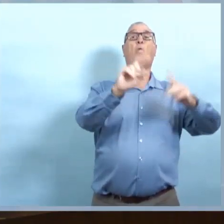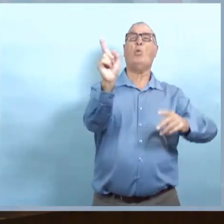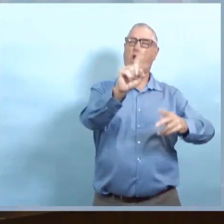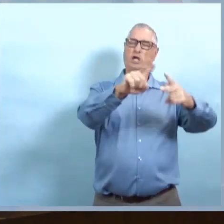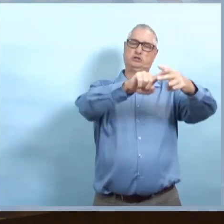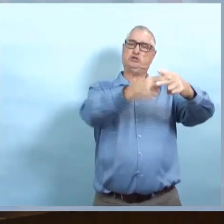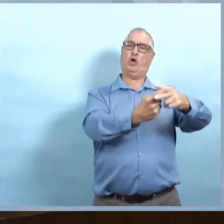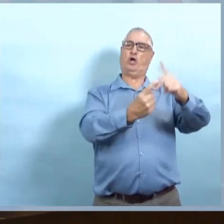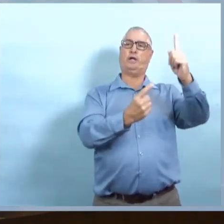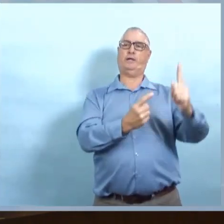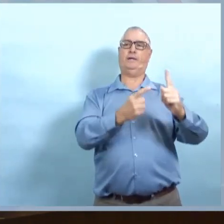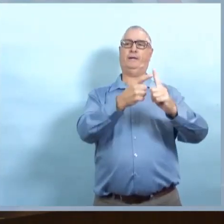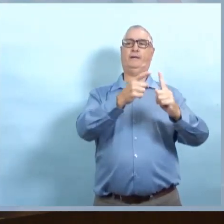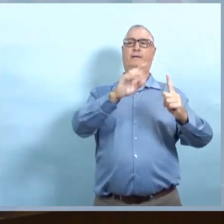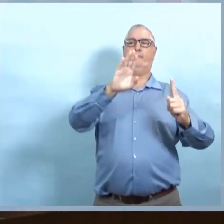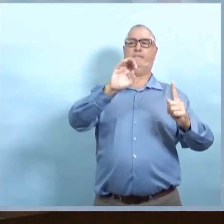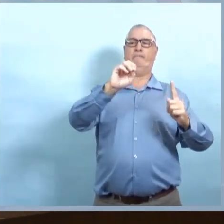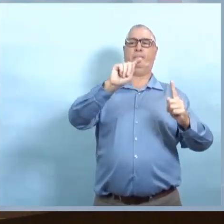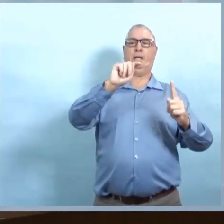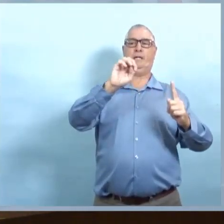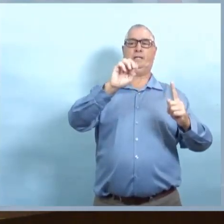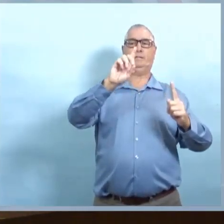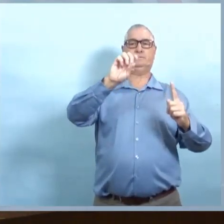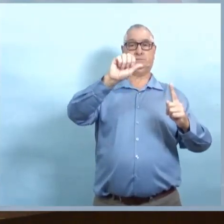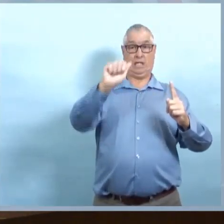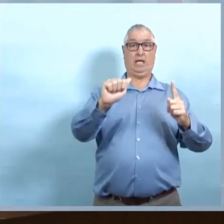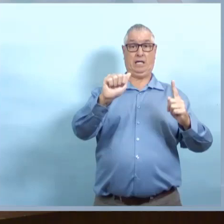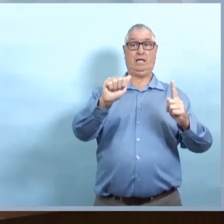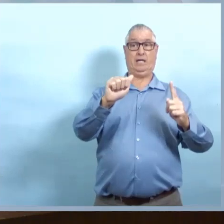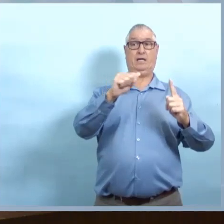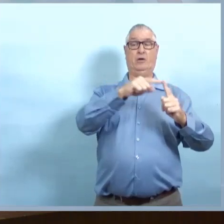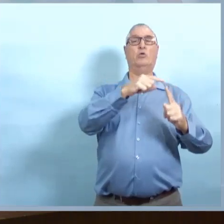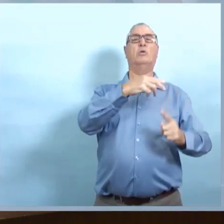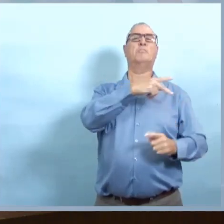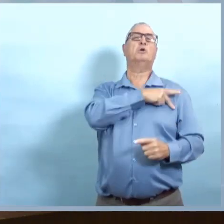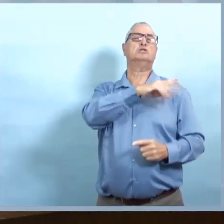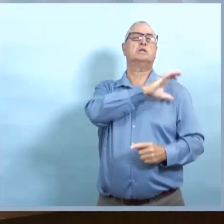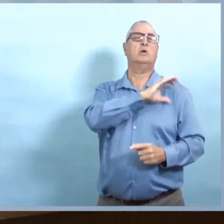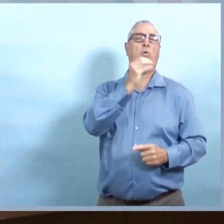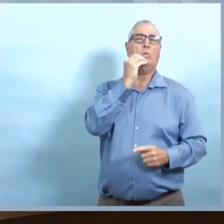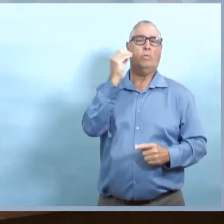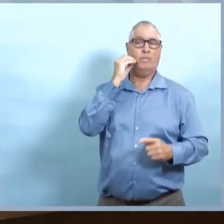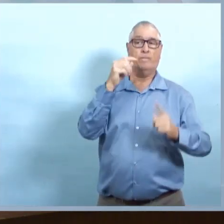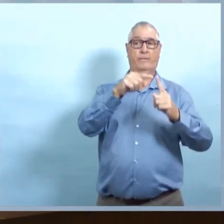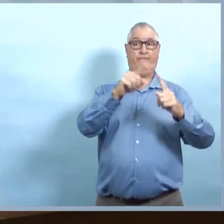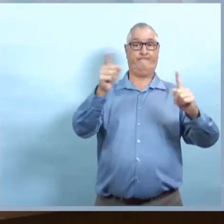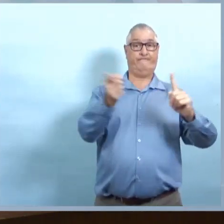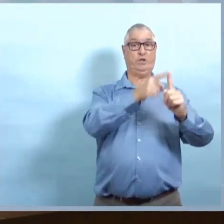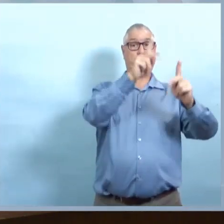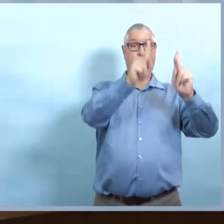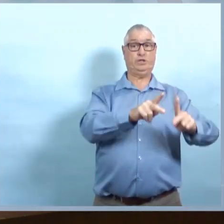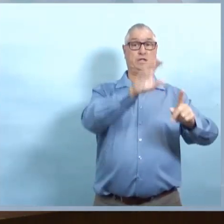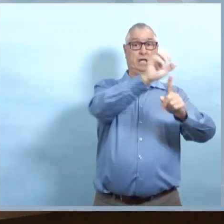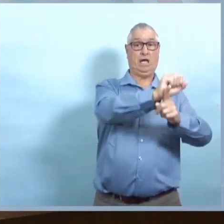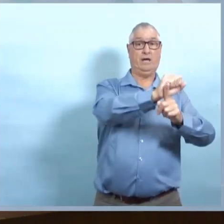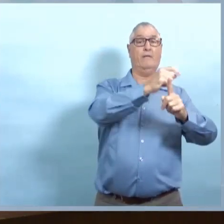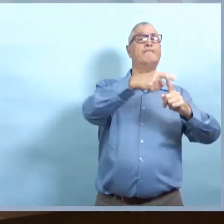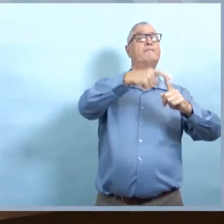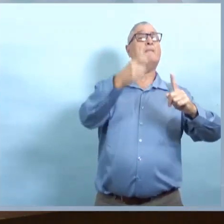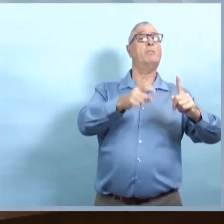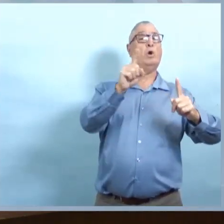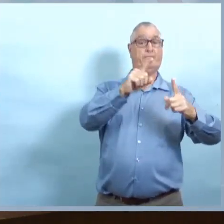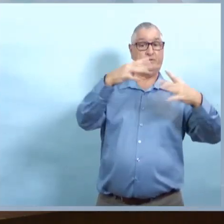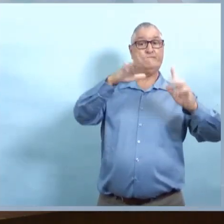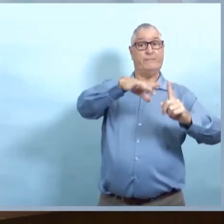Et je sais que je vous demande souvent, mais est-ce qu'on a une meilleure démiologie sur la cause de l'éclosion à Bethesda